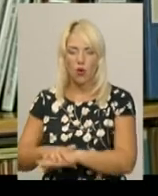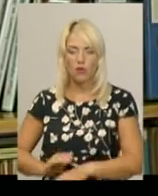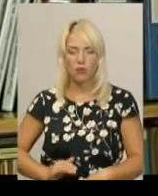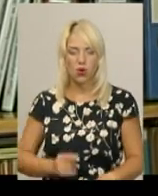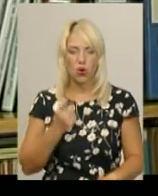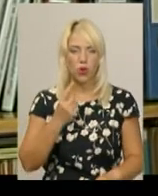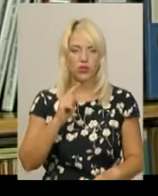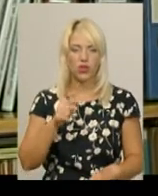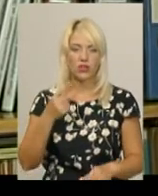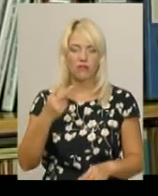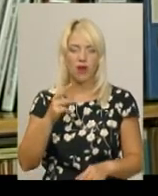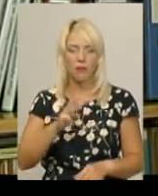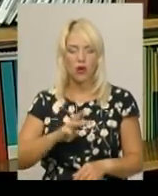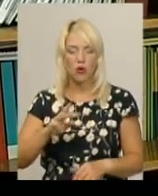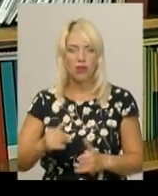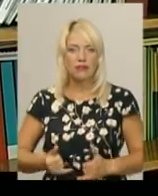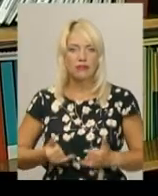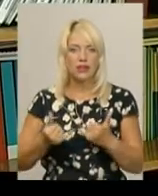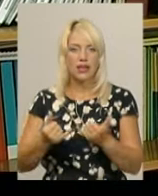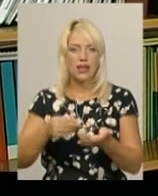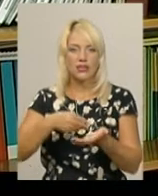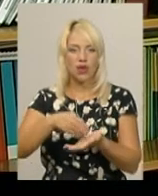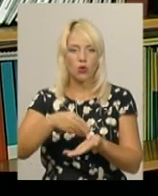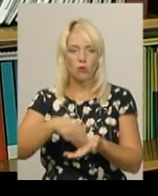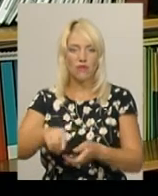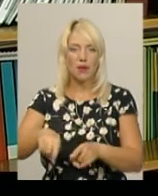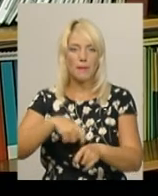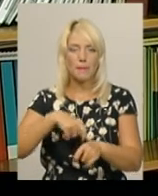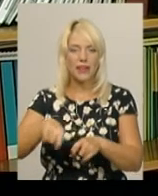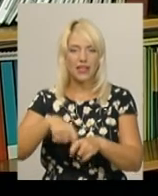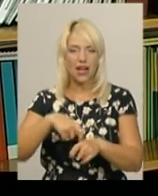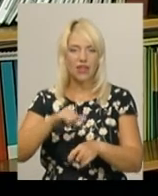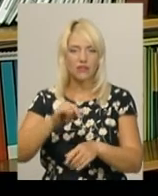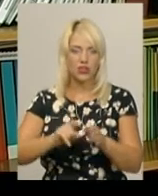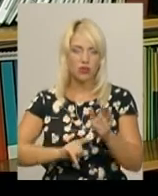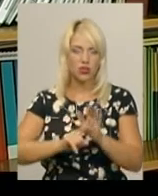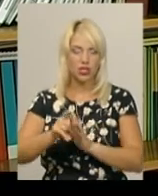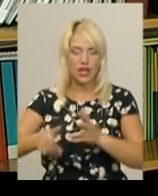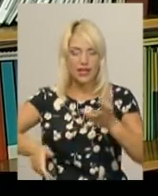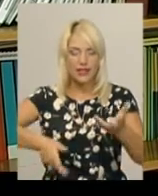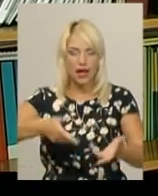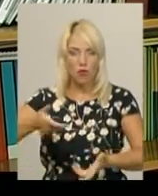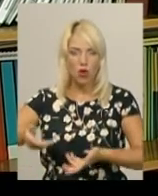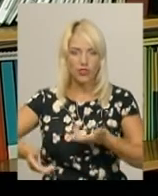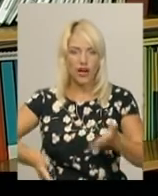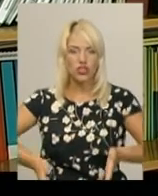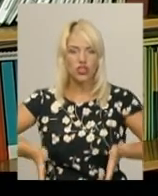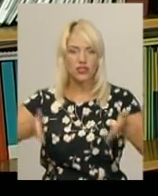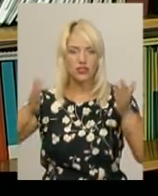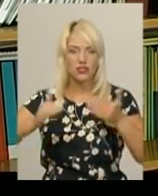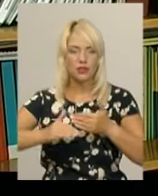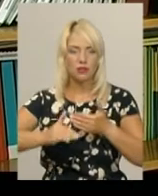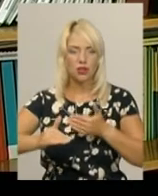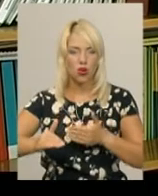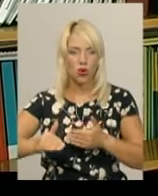,2 млн грн для закупівлі матеріалів і почато демонтаж стін, підлоги,